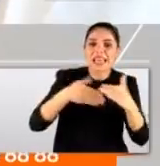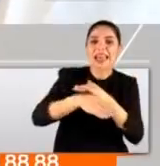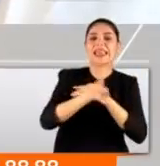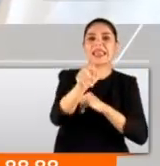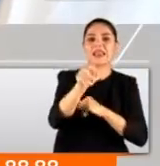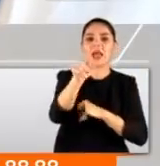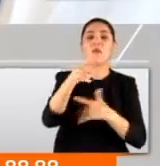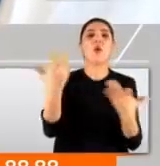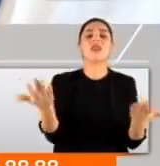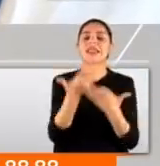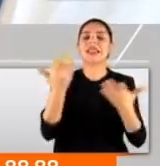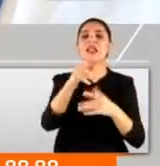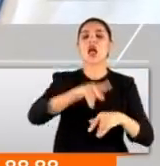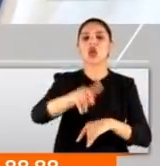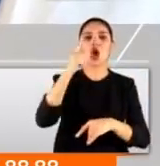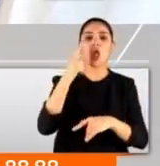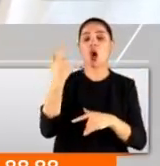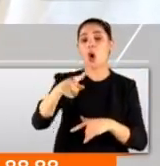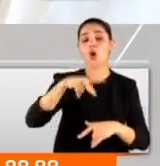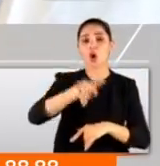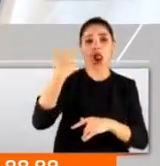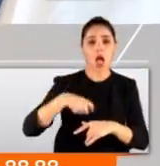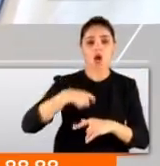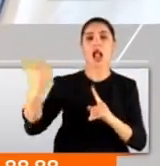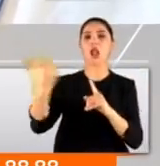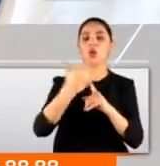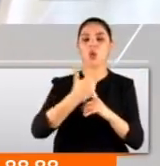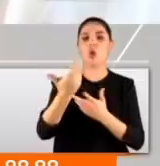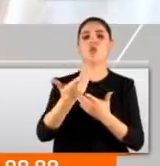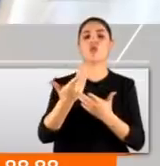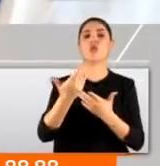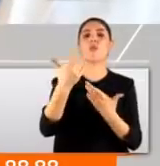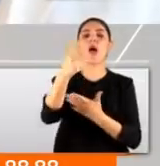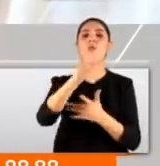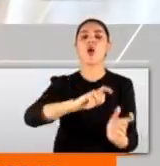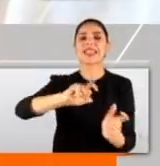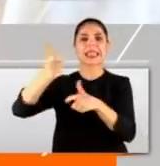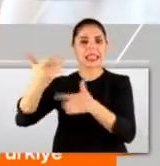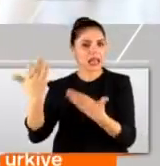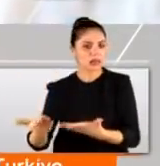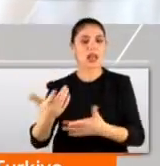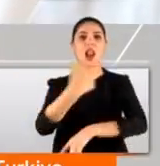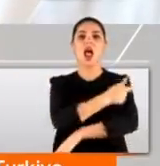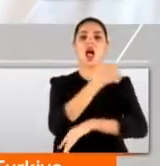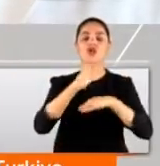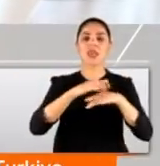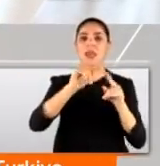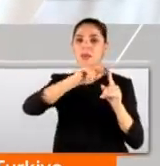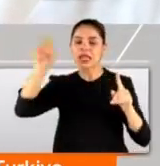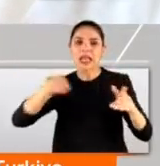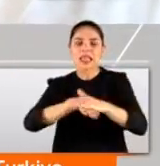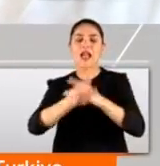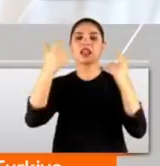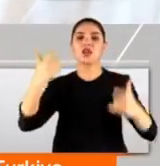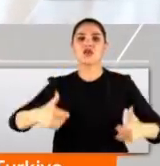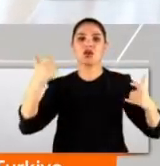Hangi yöntemle elde edilmişse o yönteme özel korunma, transport, nakil ve aşı yapılana kadar saklanacak